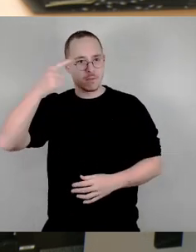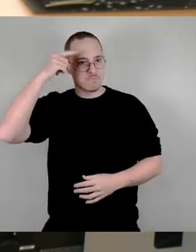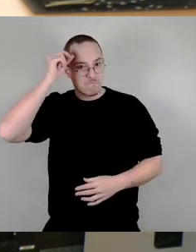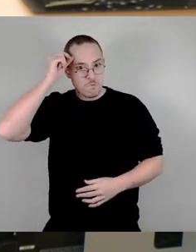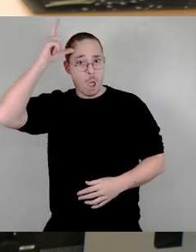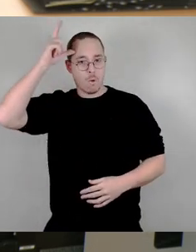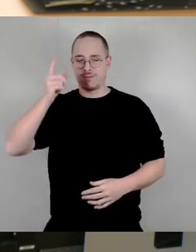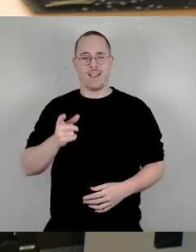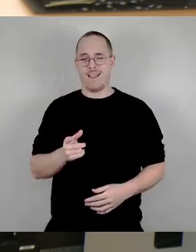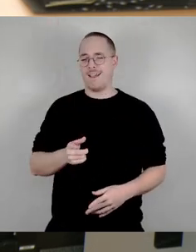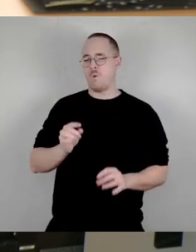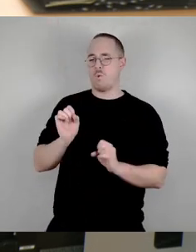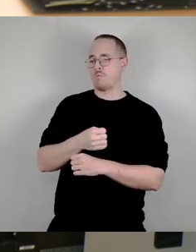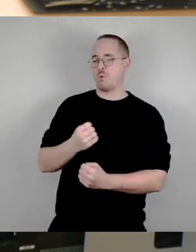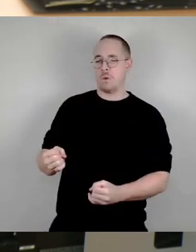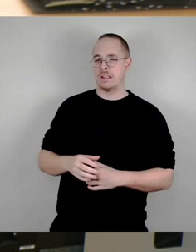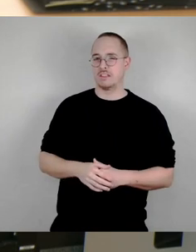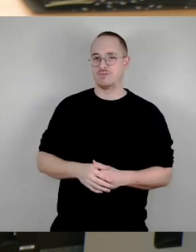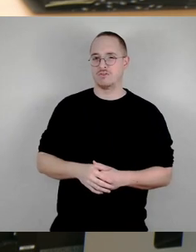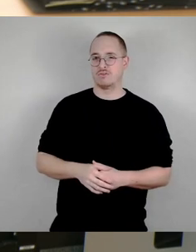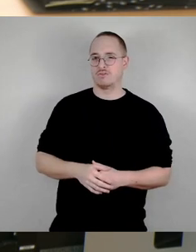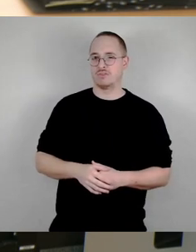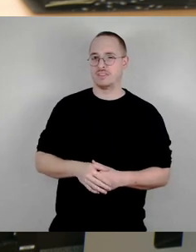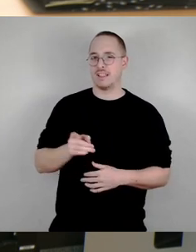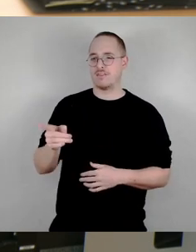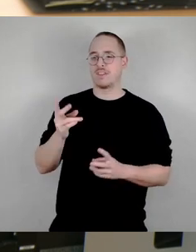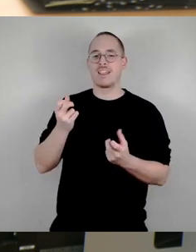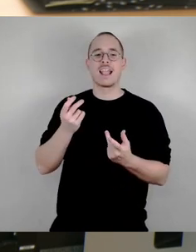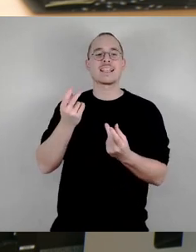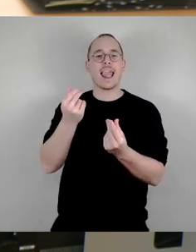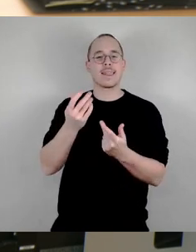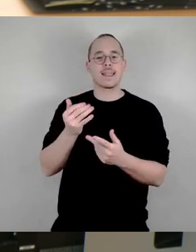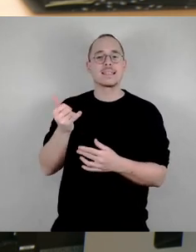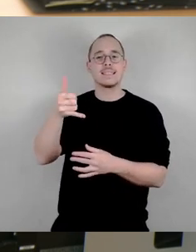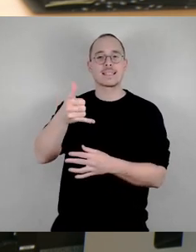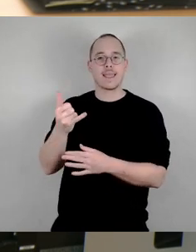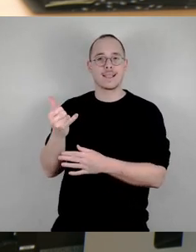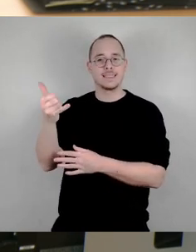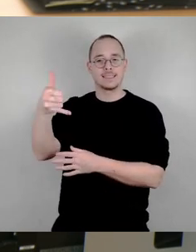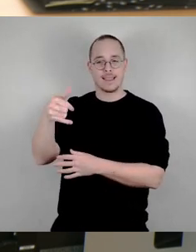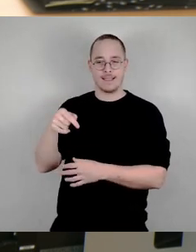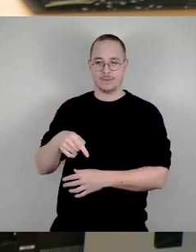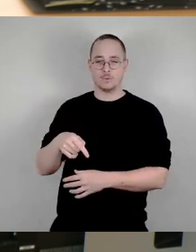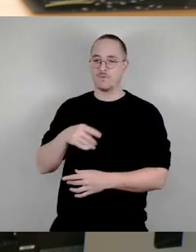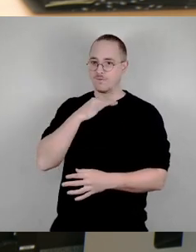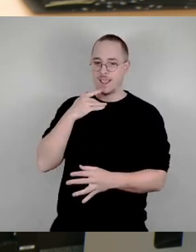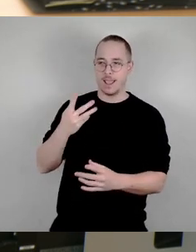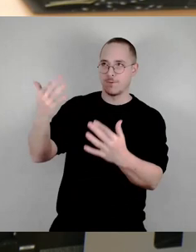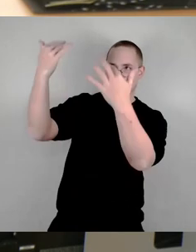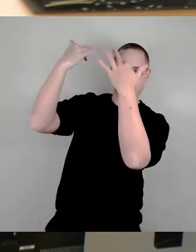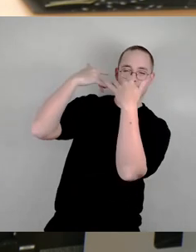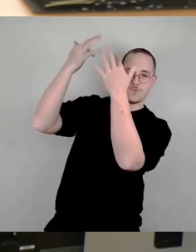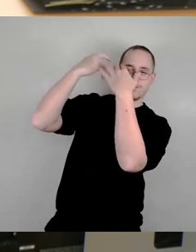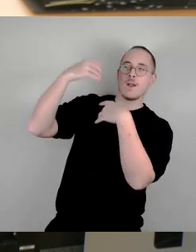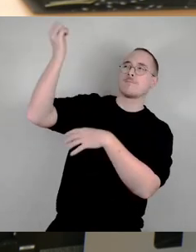sein. Dafür ist deren Geldgießkanne viel zu aktiv. Also was bewegt diese beiden Fraktionen, einen so sehr vernünftigen